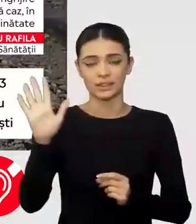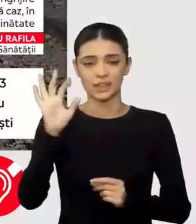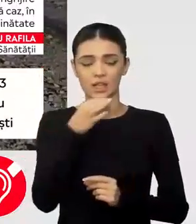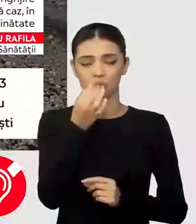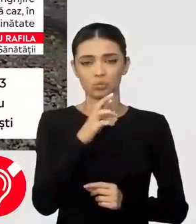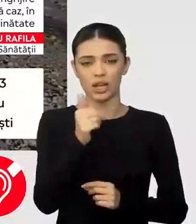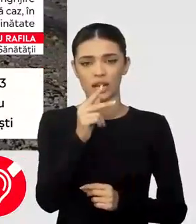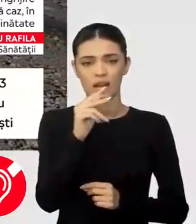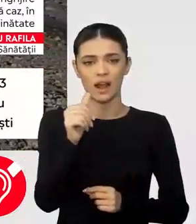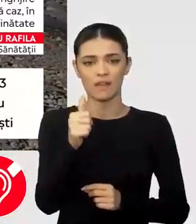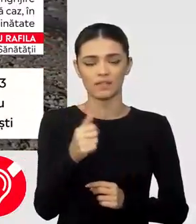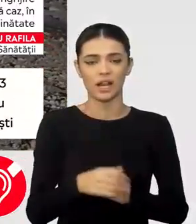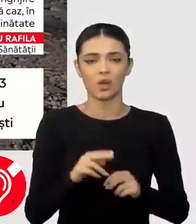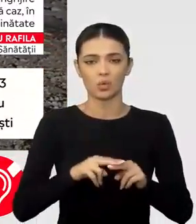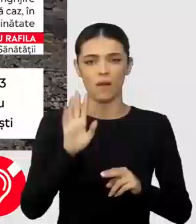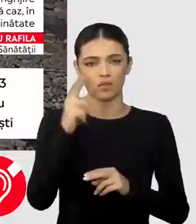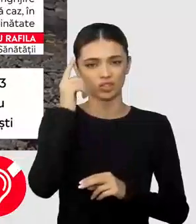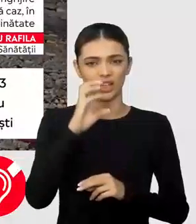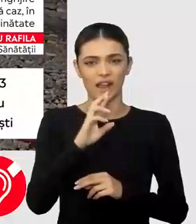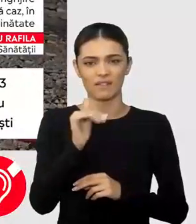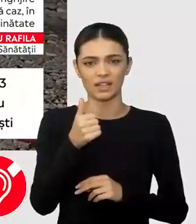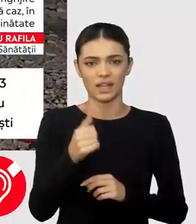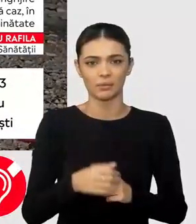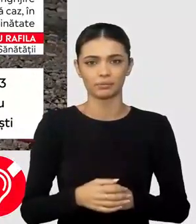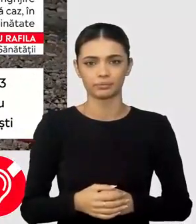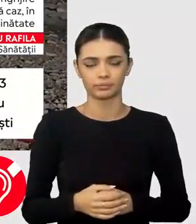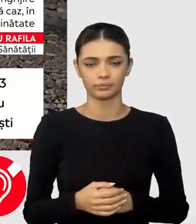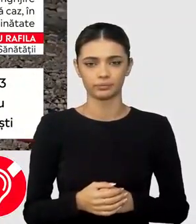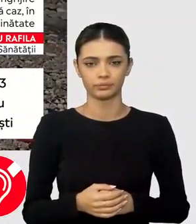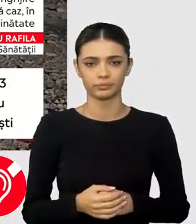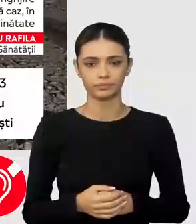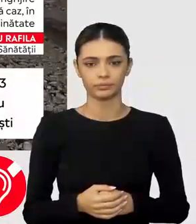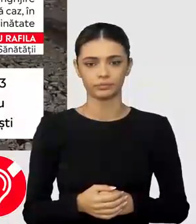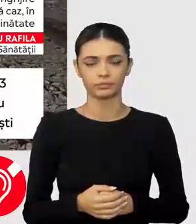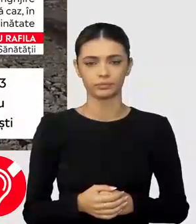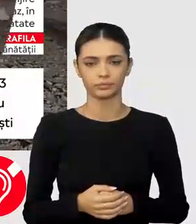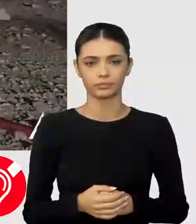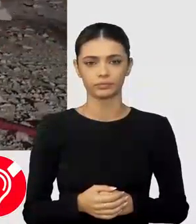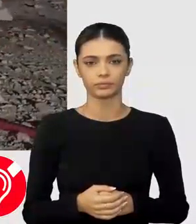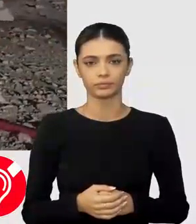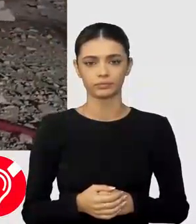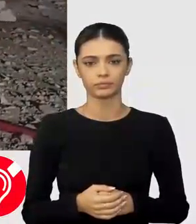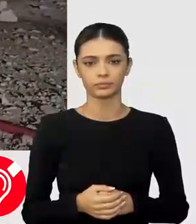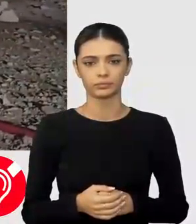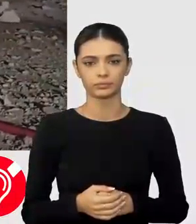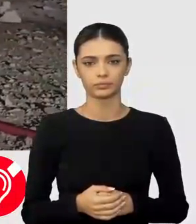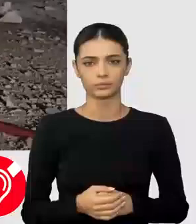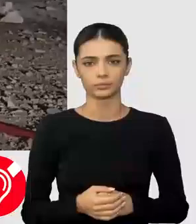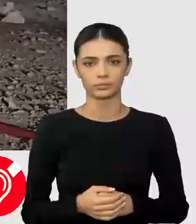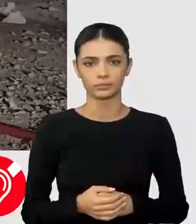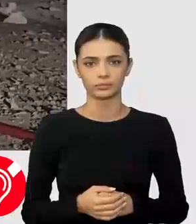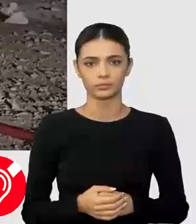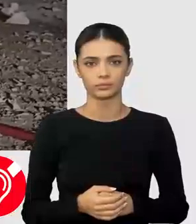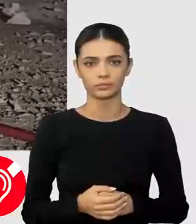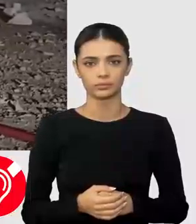în străinătate, așa cum a fost și în cazul Crebedia, spune Rafila. Îți mulțumesc, tăiemul Katia, urmărim subiectul și revenim cu detalii pe măsură ce